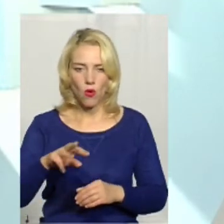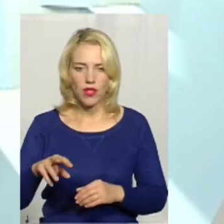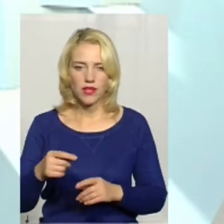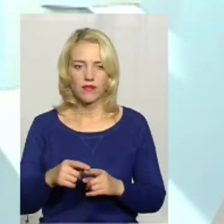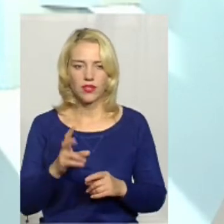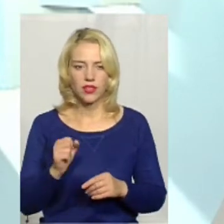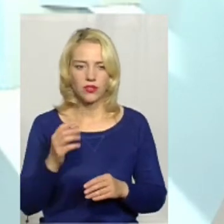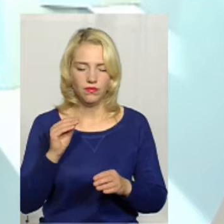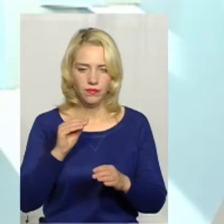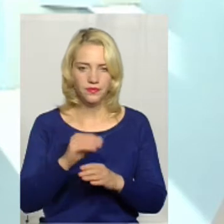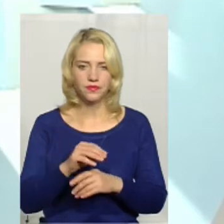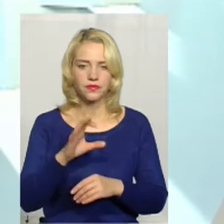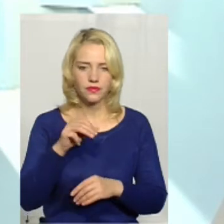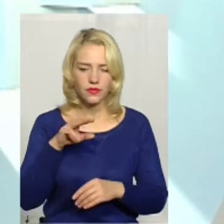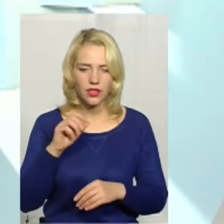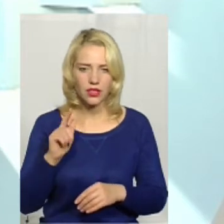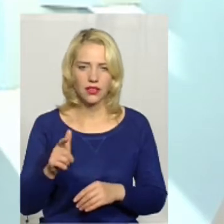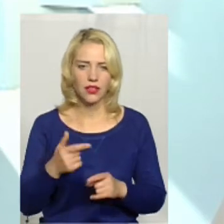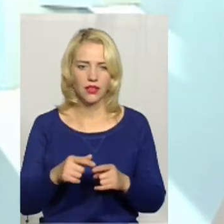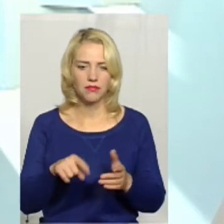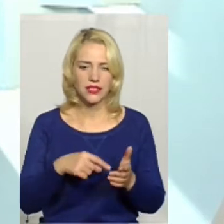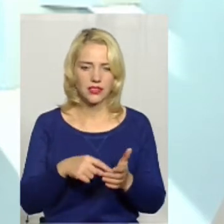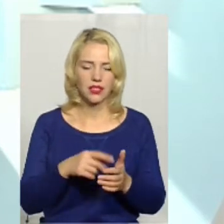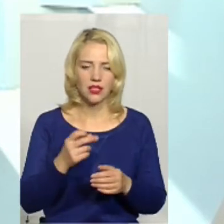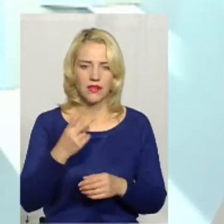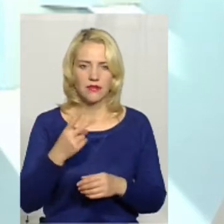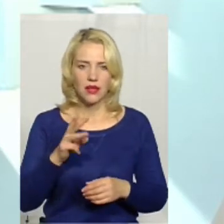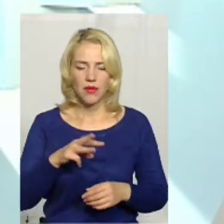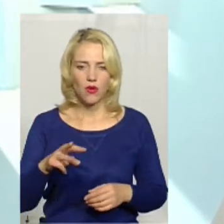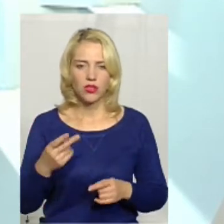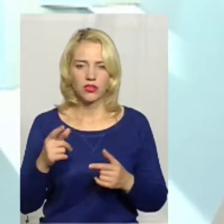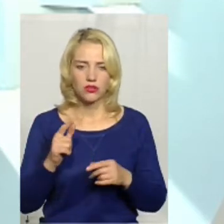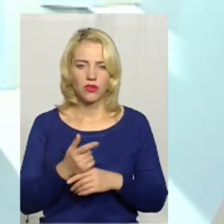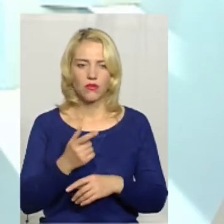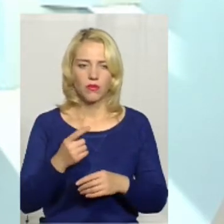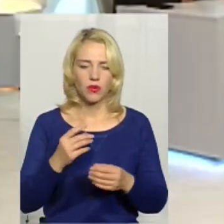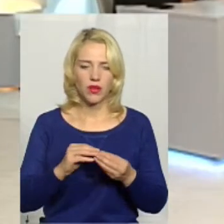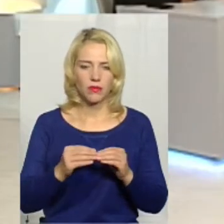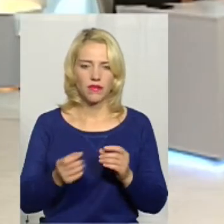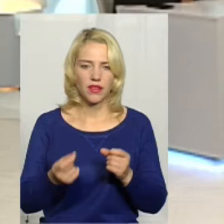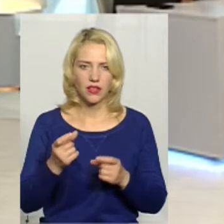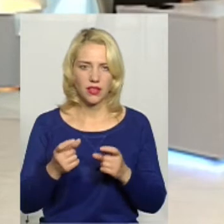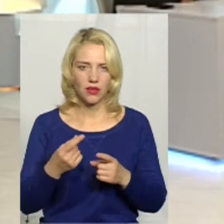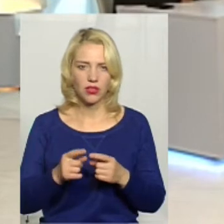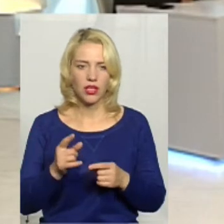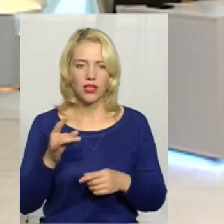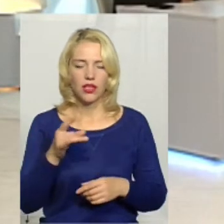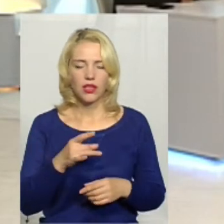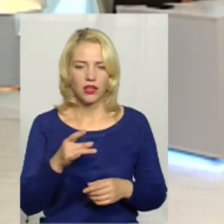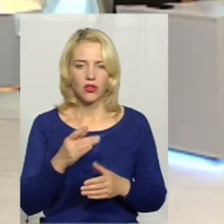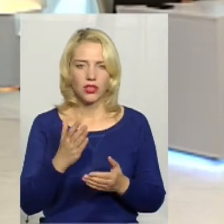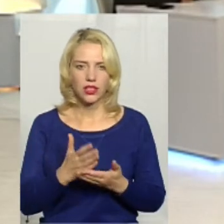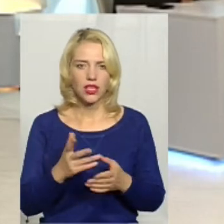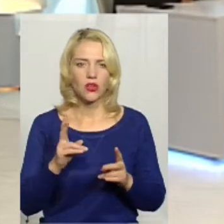ще міський ОТГ додавали до 22 мільйонів, мільйонів. Сьогодні знову проблема виникає. Ряд районів, які теж